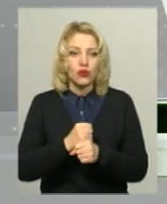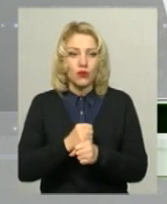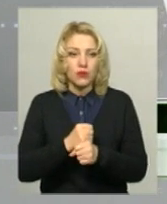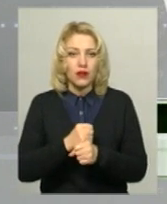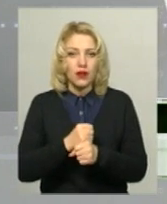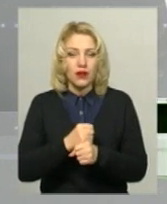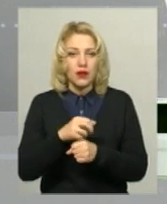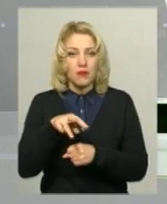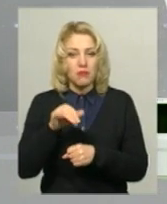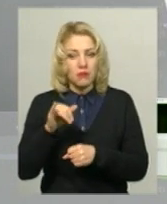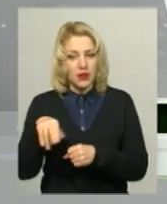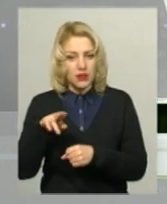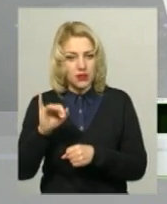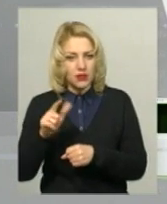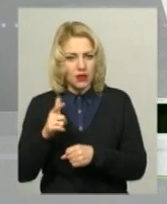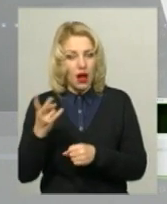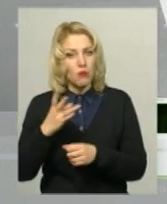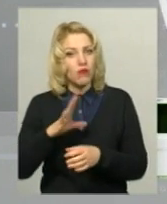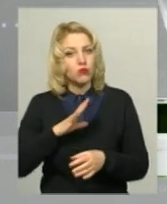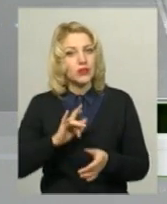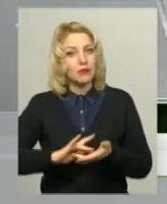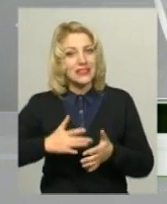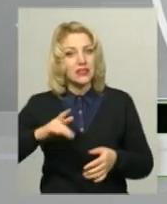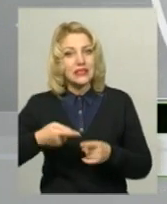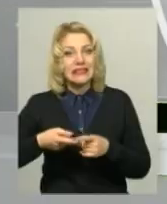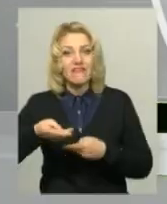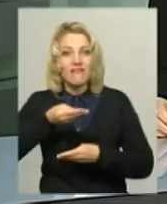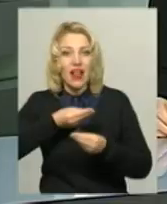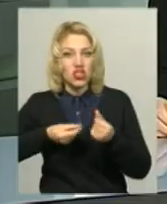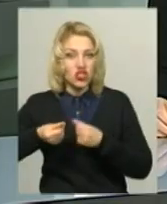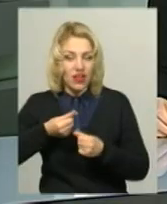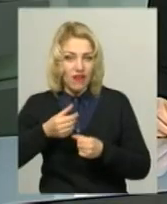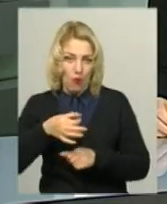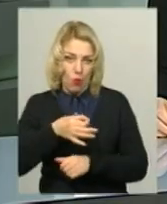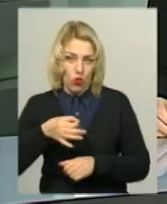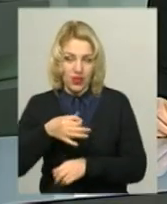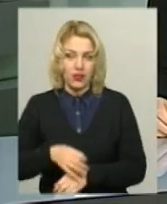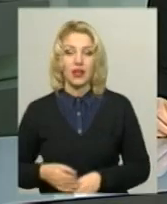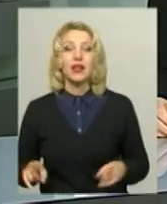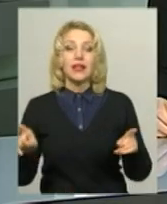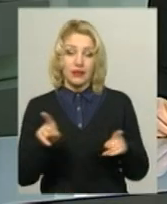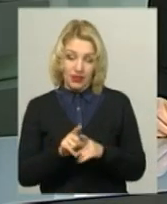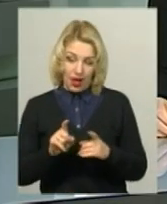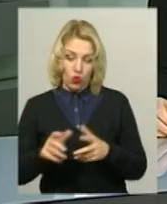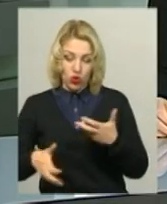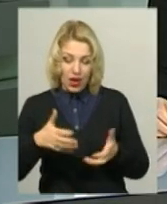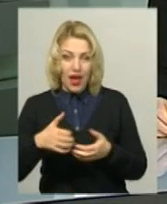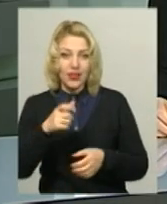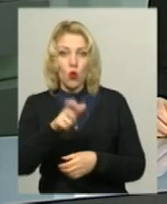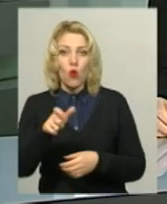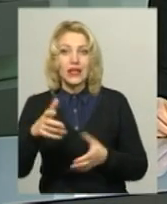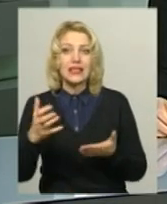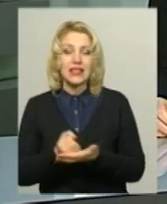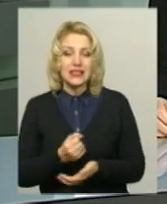хоча мав бути зроблений з ріба. Це фальшива монета. Також археологи знайшли залишки кісток